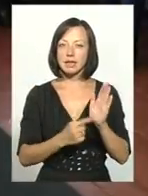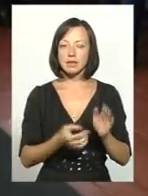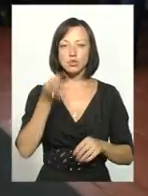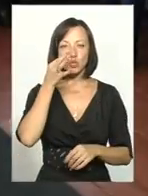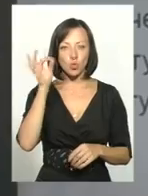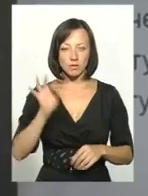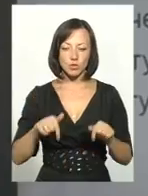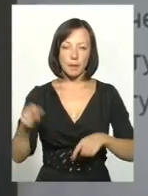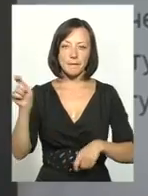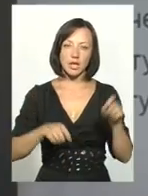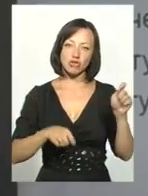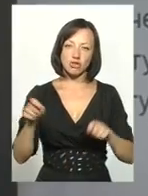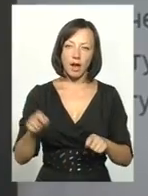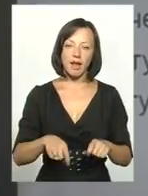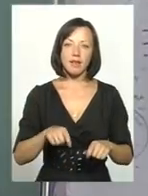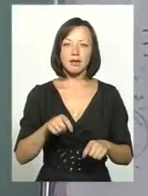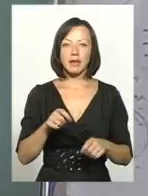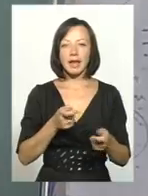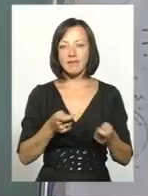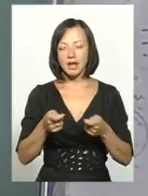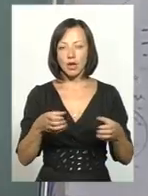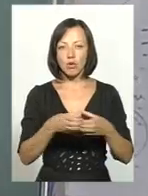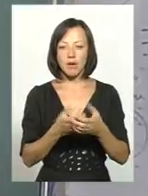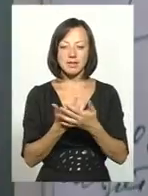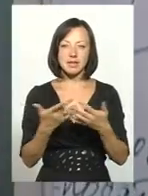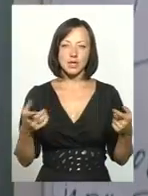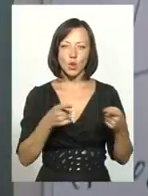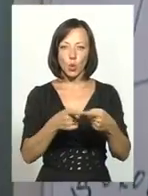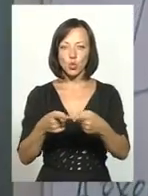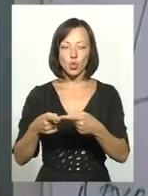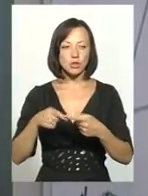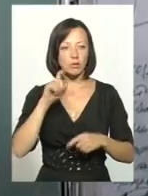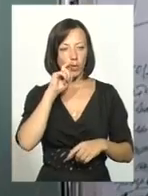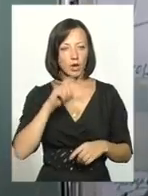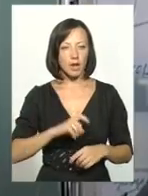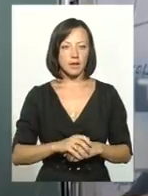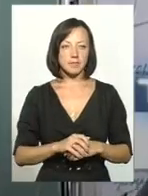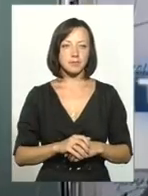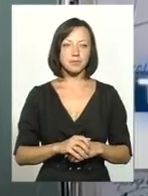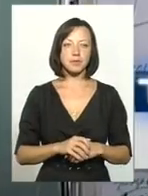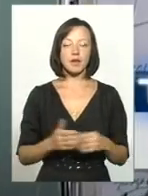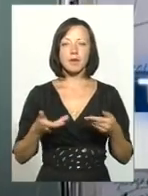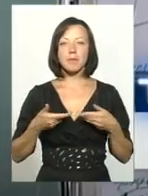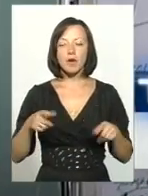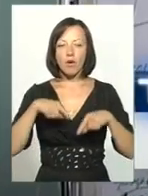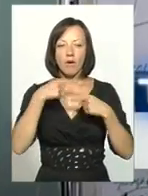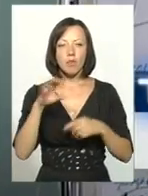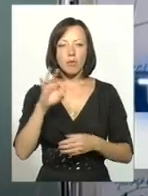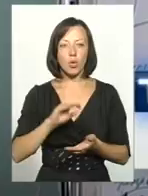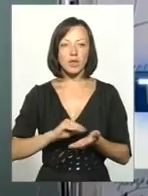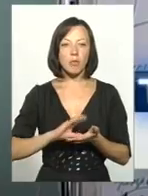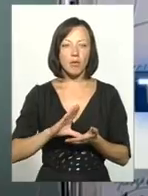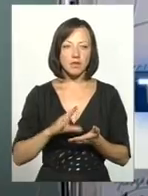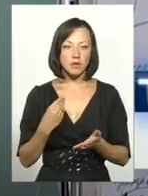досвідом, сюди приїжджали експерти та керівники громад з різних куточків України. Говоримо про наповнення бюджету, про